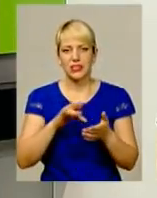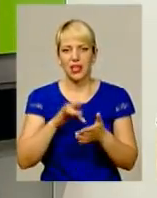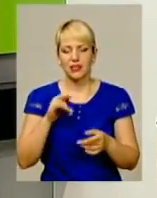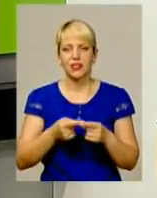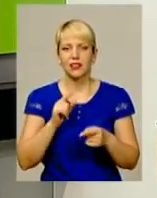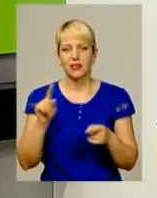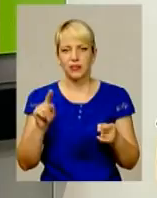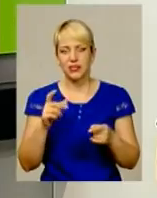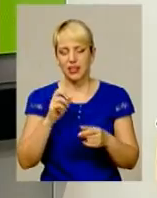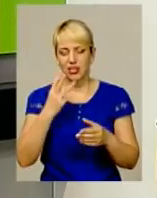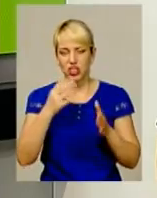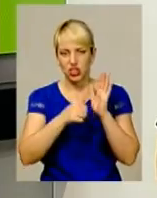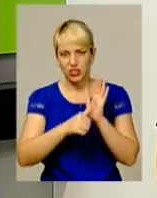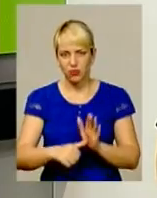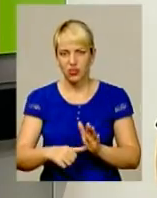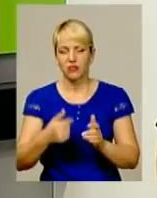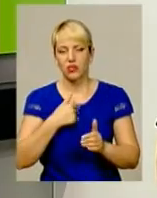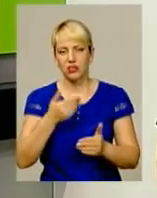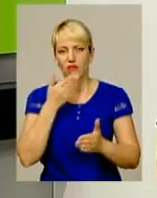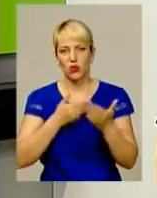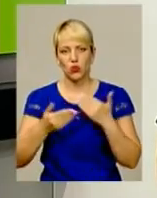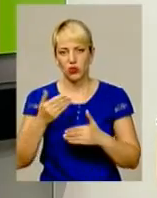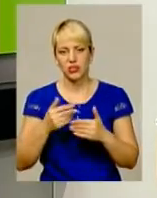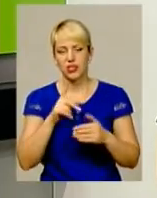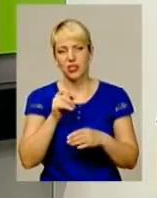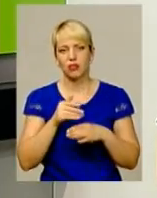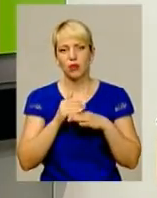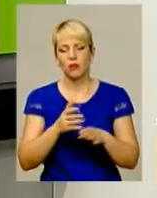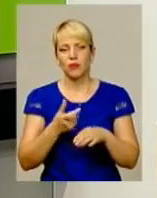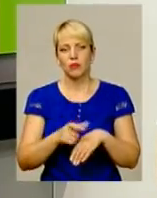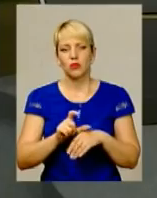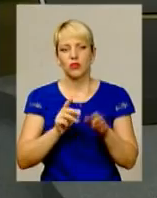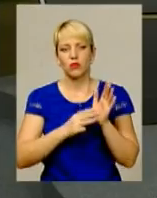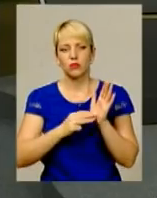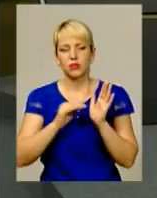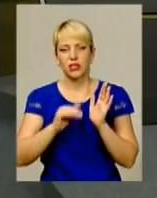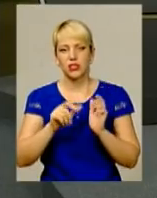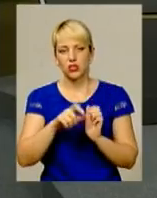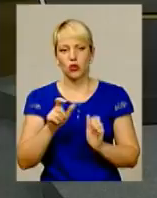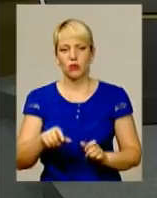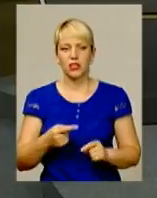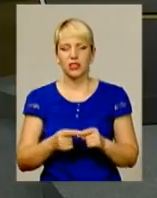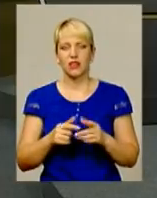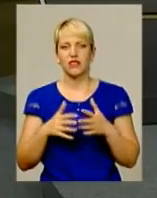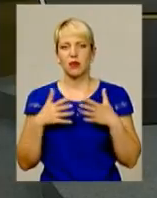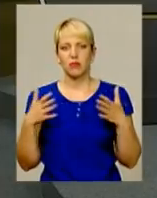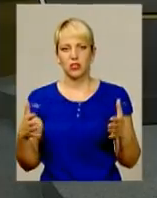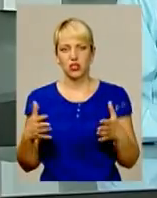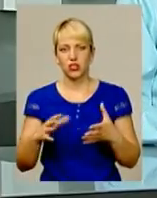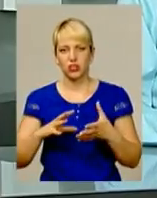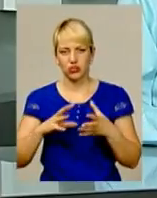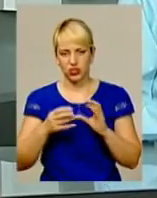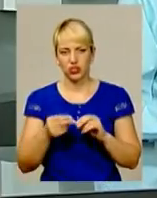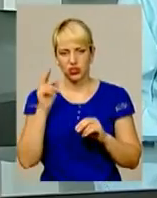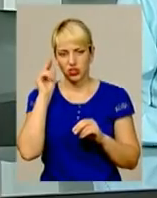звітній період, тобто за 6 місяців, до нас звернулося за допомогою більше 80 тисяч громадян. Це вже сума,